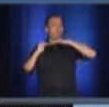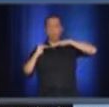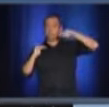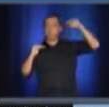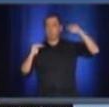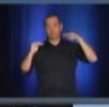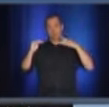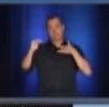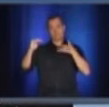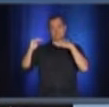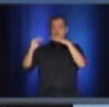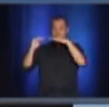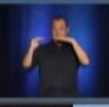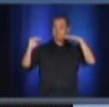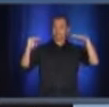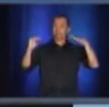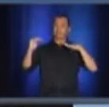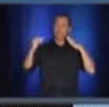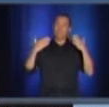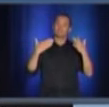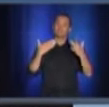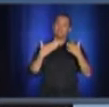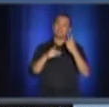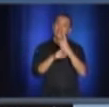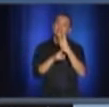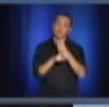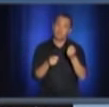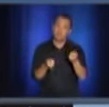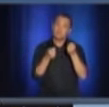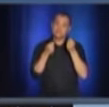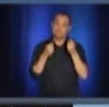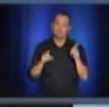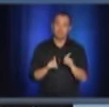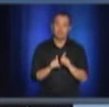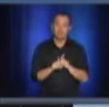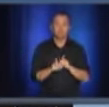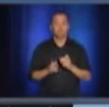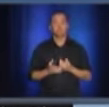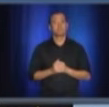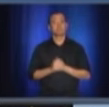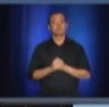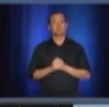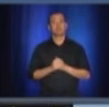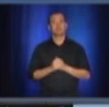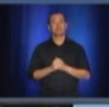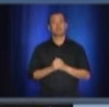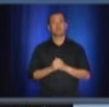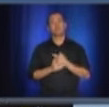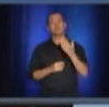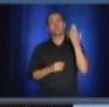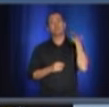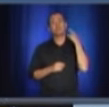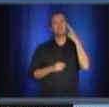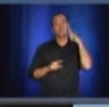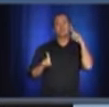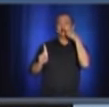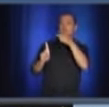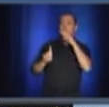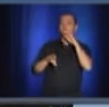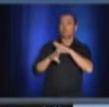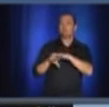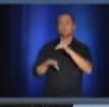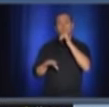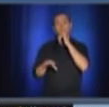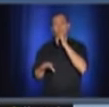Mais ça demeure fragile. Mais l'autre élément que je veux porter à votre attention, c-à qu'on avait beaucoup focussé sur les bars, comme étant des endroits, mais